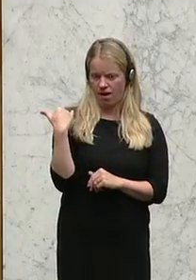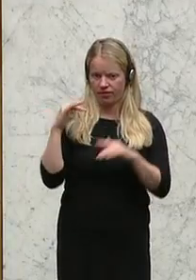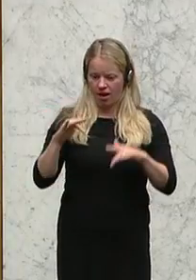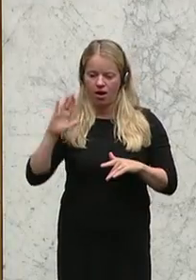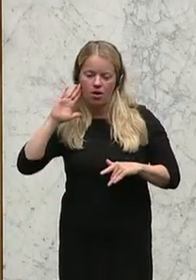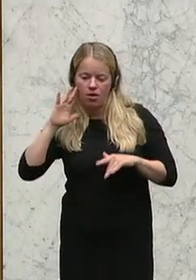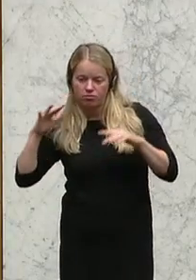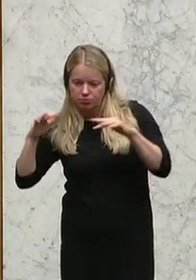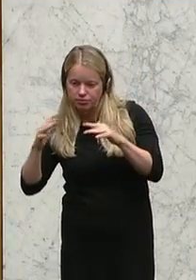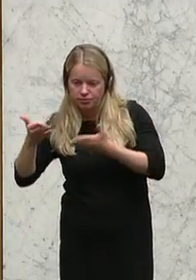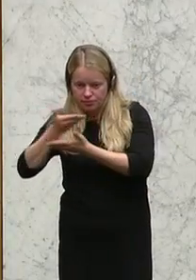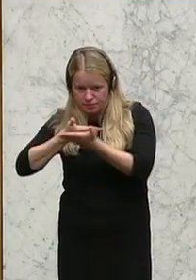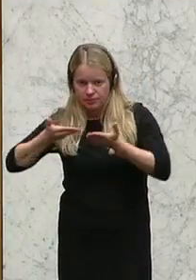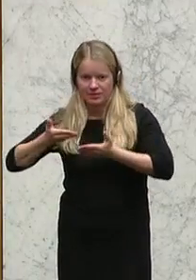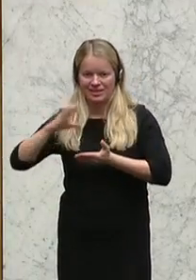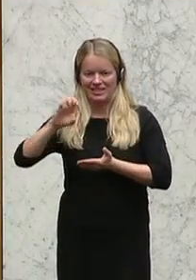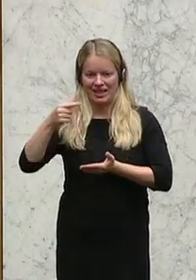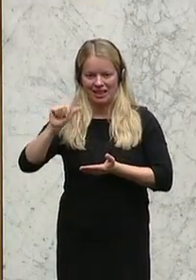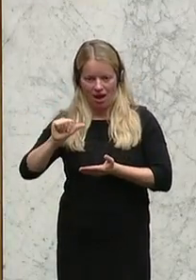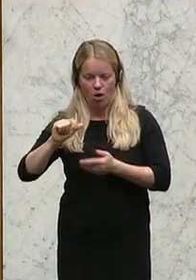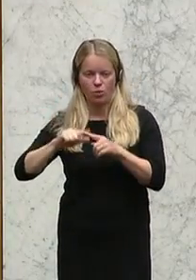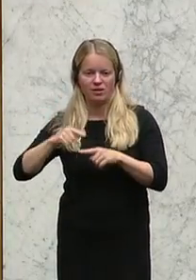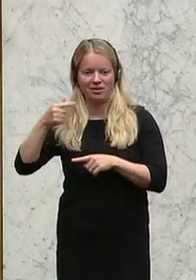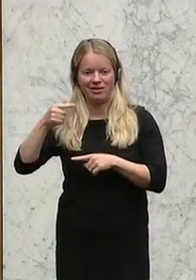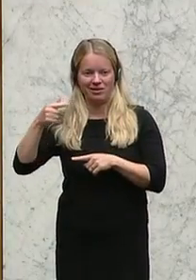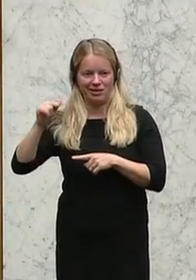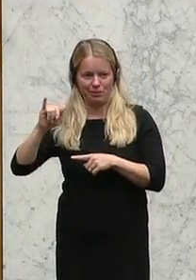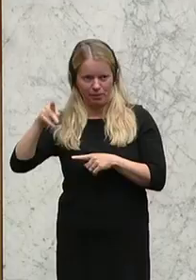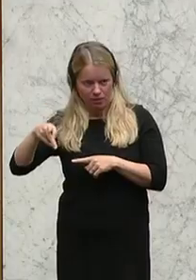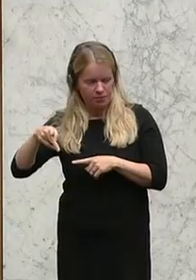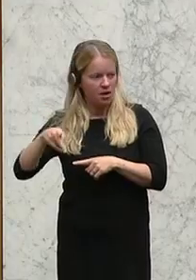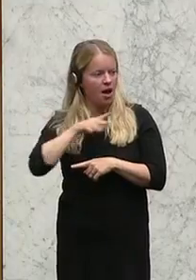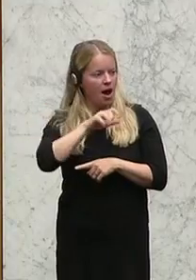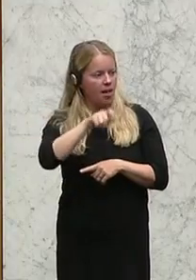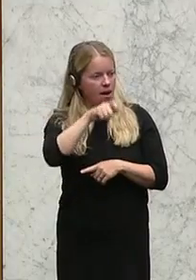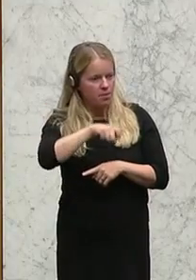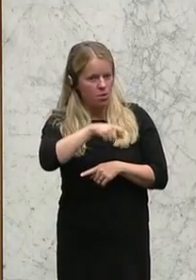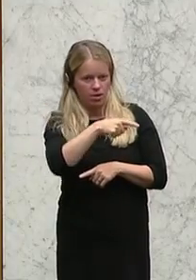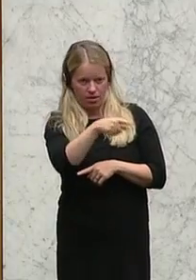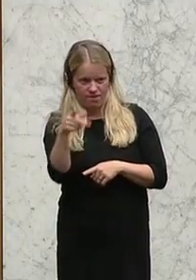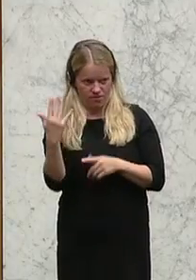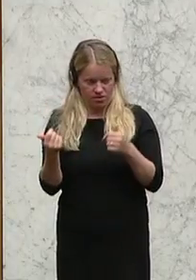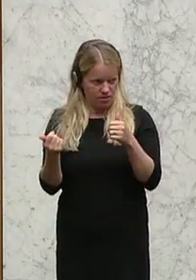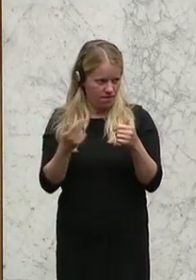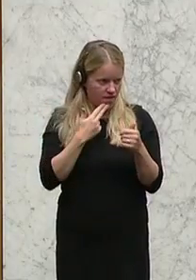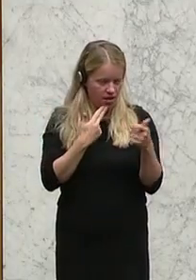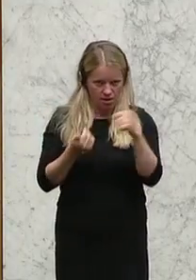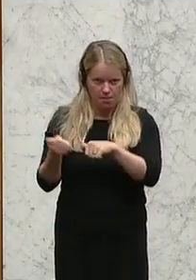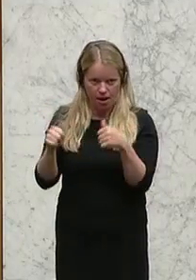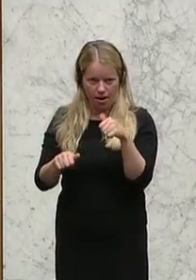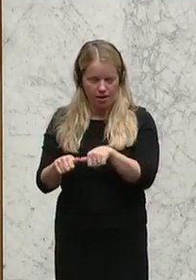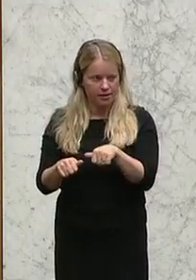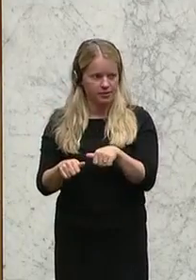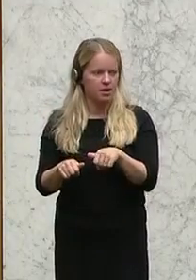Thema CETA und DITIB gehabt. Und all jene Abgeordneten, Kollegen und Kolleginnen, die dabei waren, die können sich